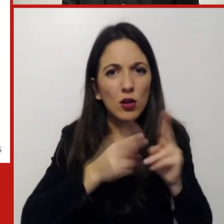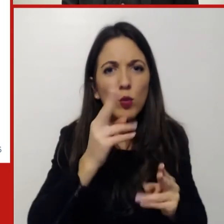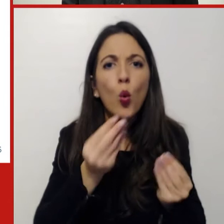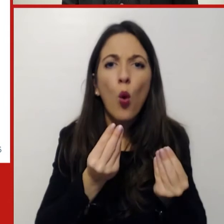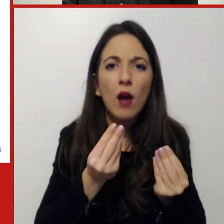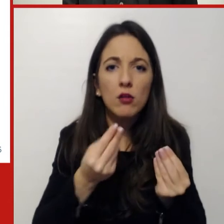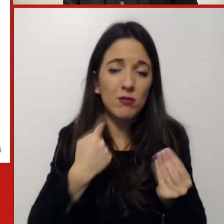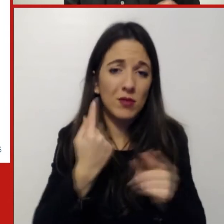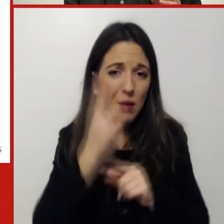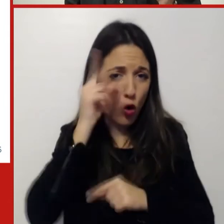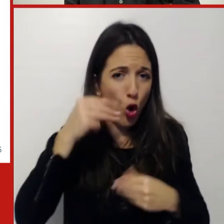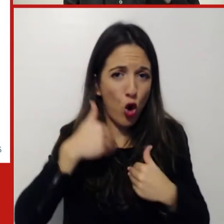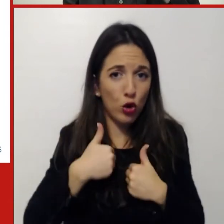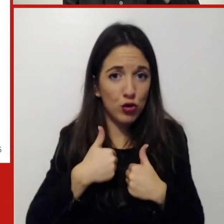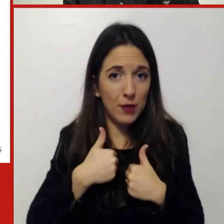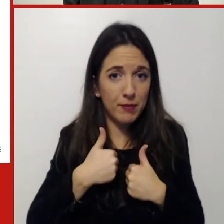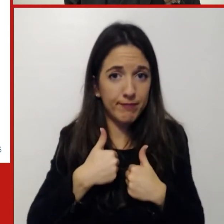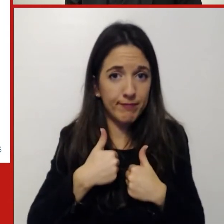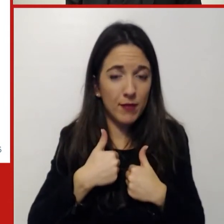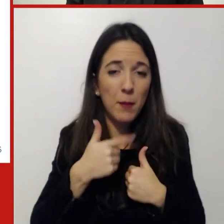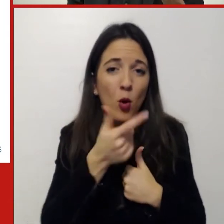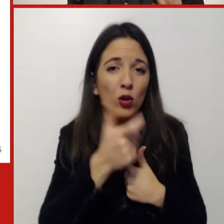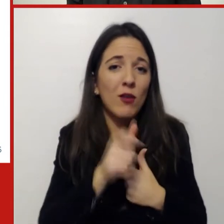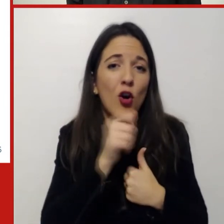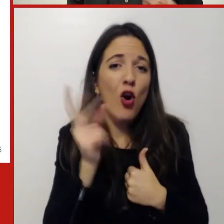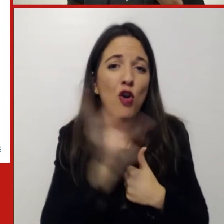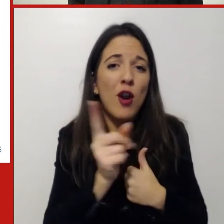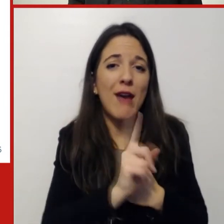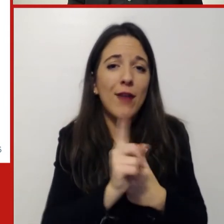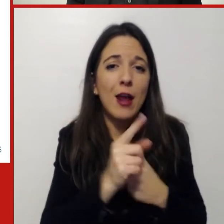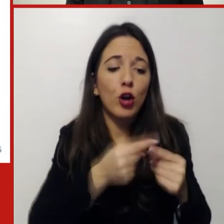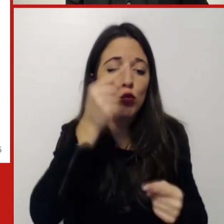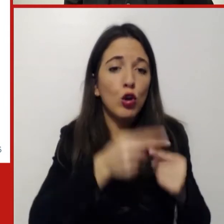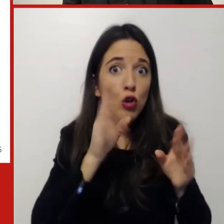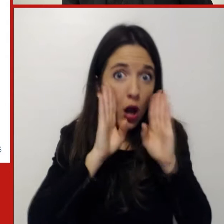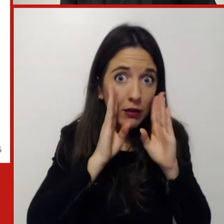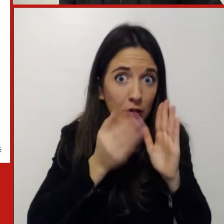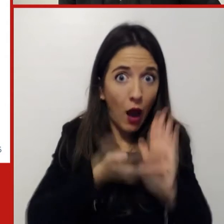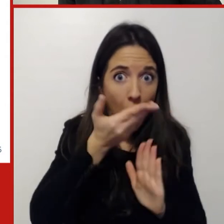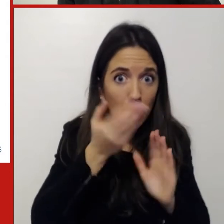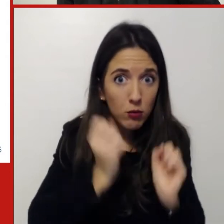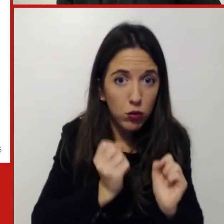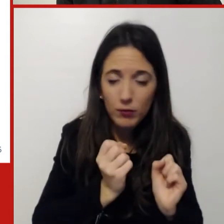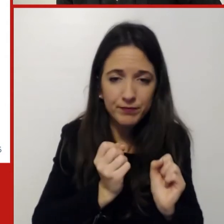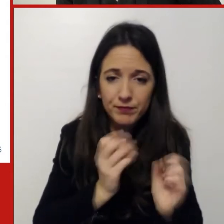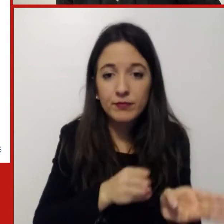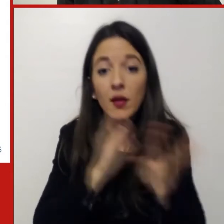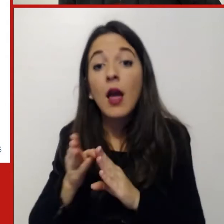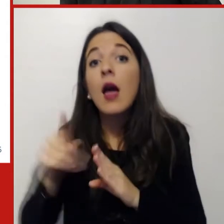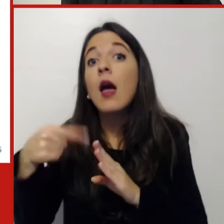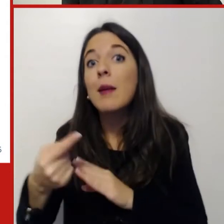sapere come un uso equilibrato, intelligente della tecnologia può consentirci di